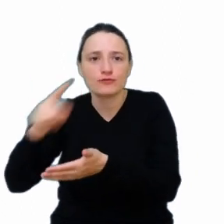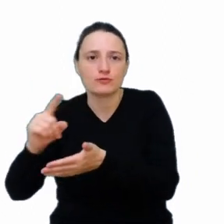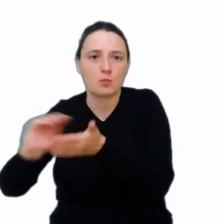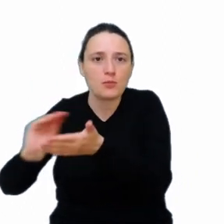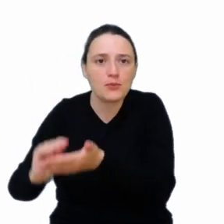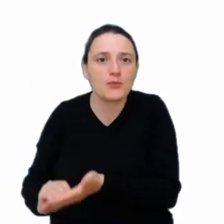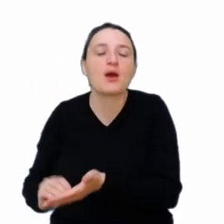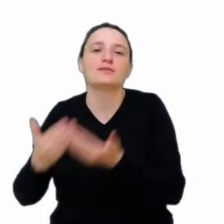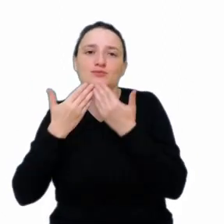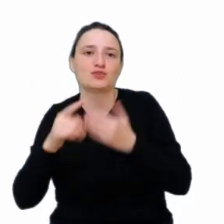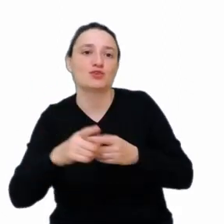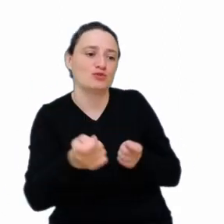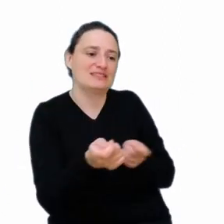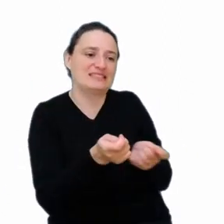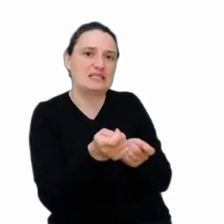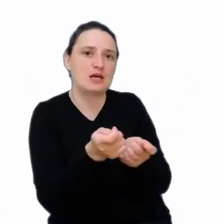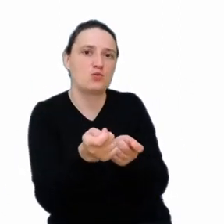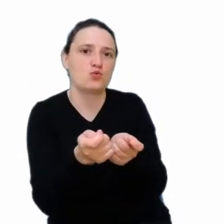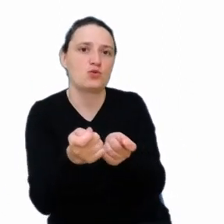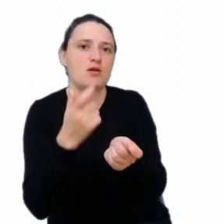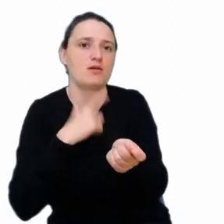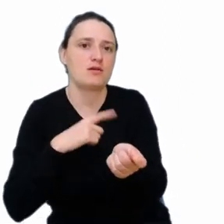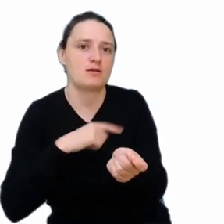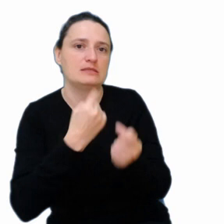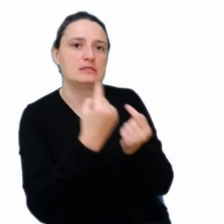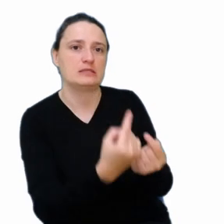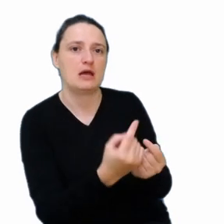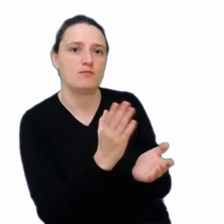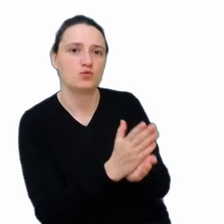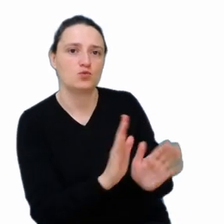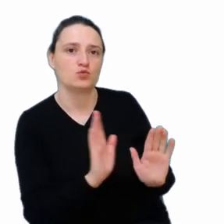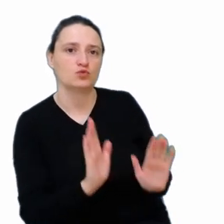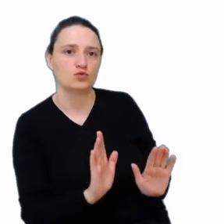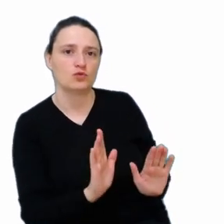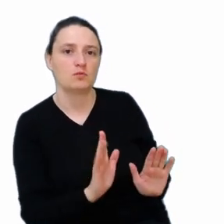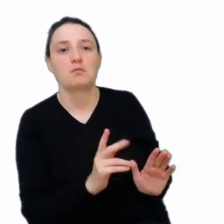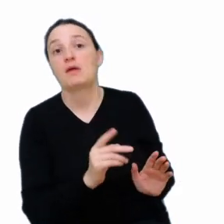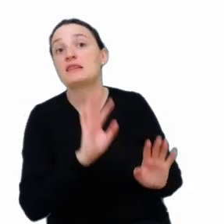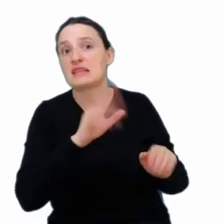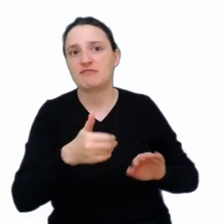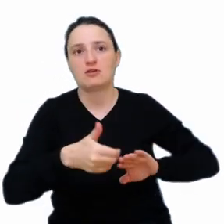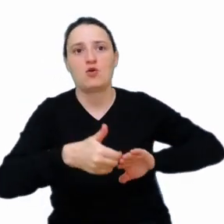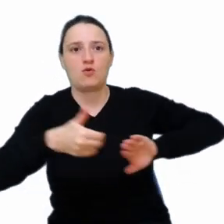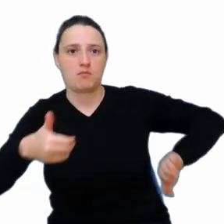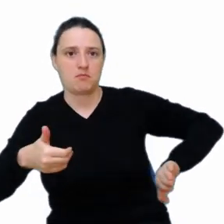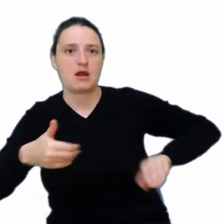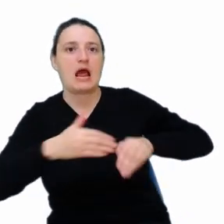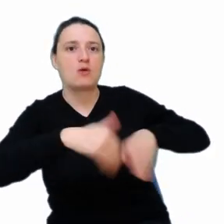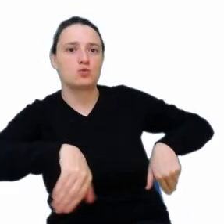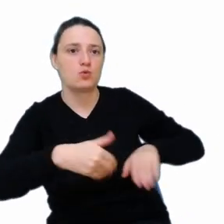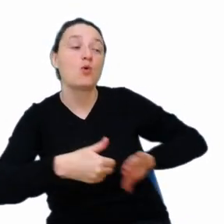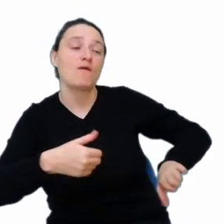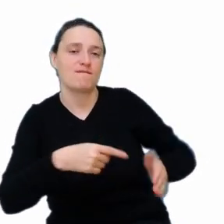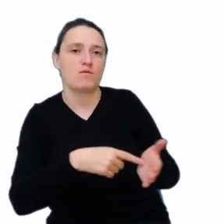pozwoli nam nim sterować, żeby ten proces dział się samodzielnie, albo autonomicznie byśmy chcieli powiedzieć. Autonomicznie, czyli właśnie samodzielnie.